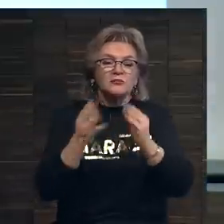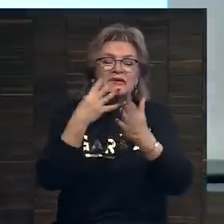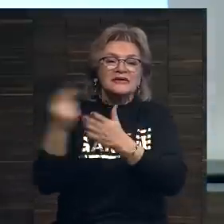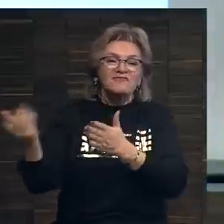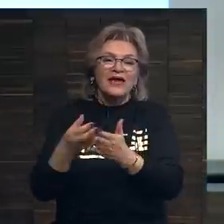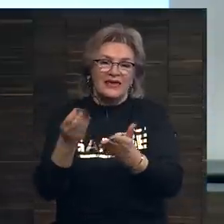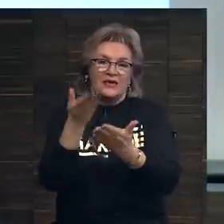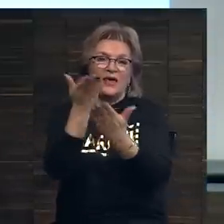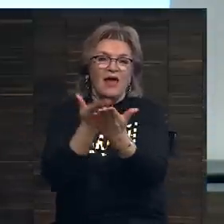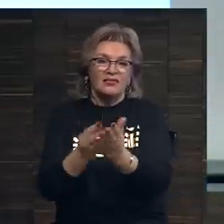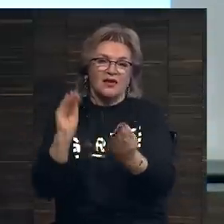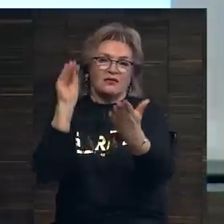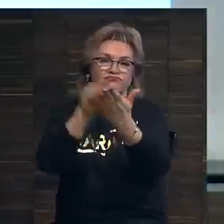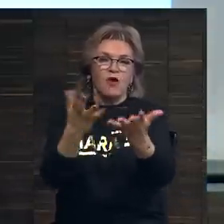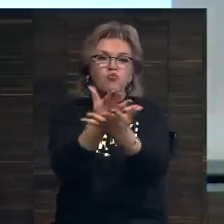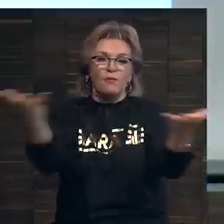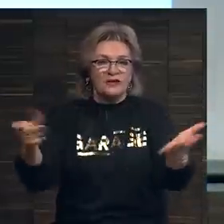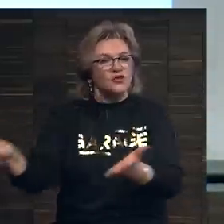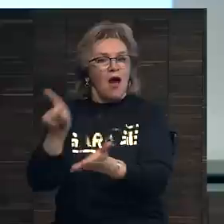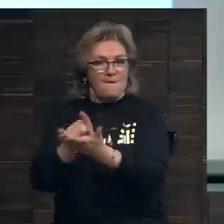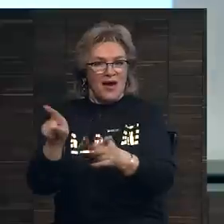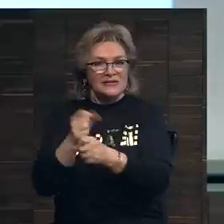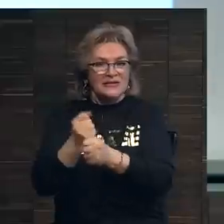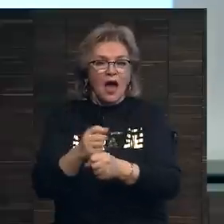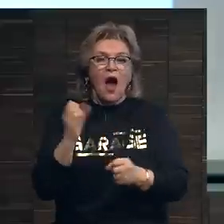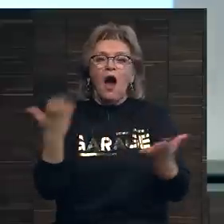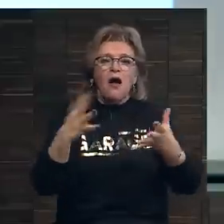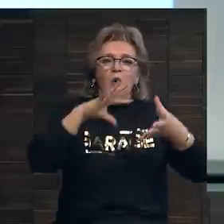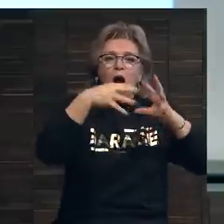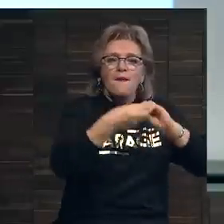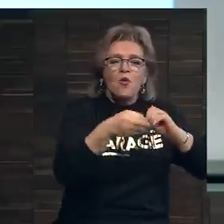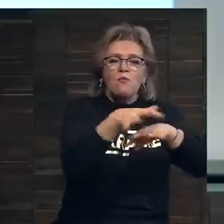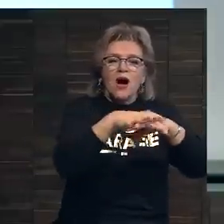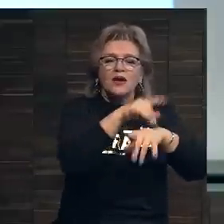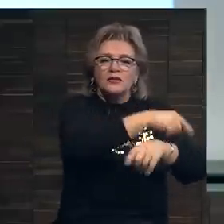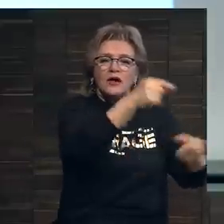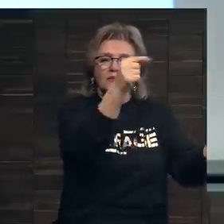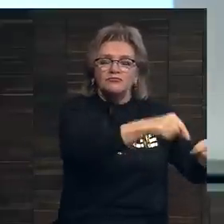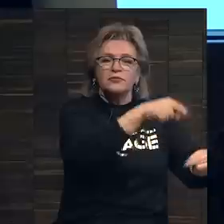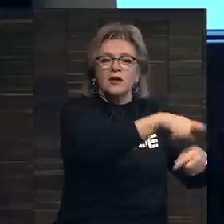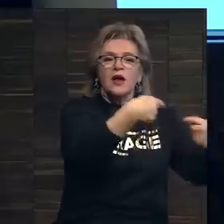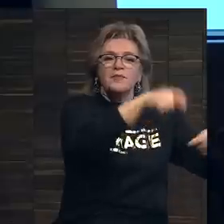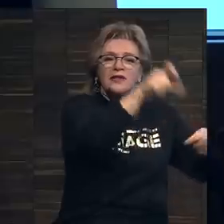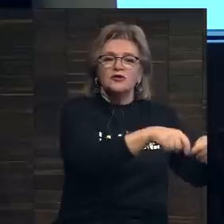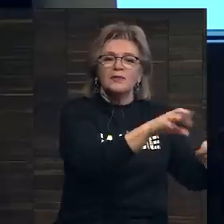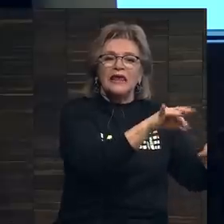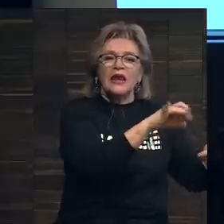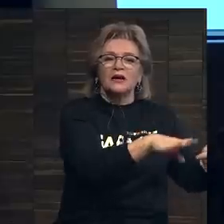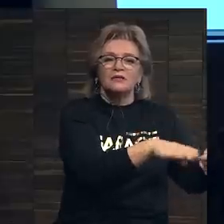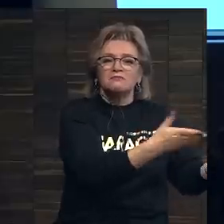свои данные публично, они обязаны это делать. А как мы знаем, какой объем рынка относится к продажам дилеров?